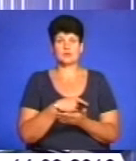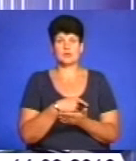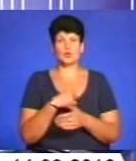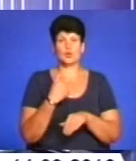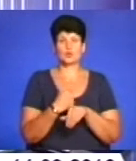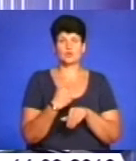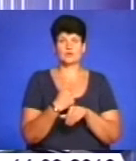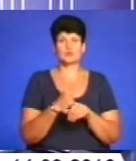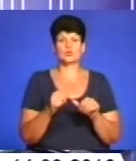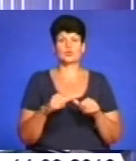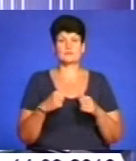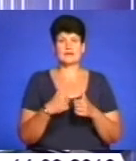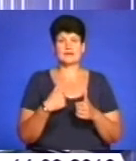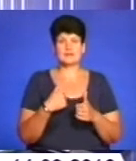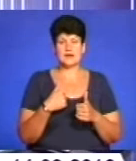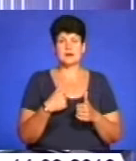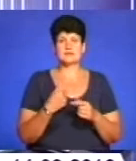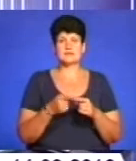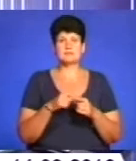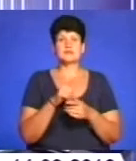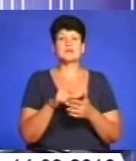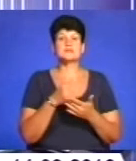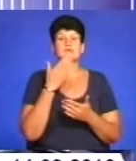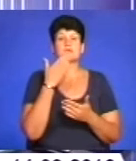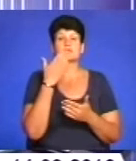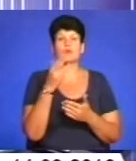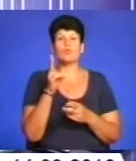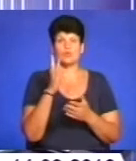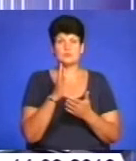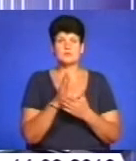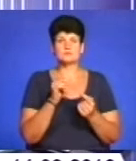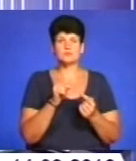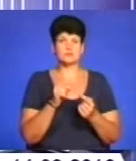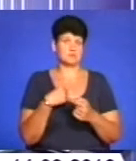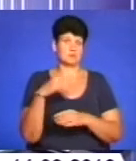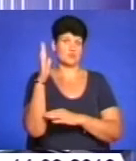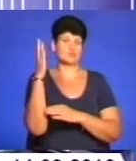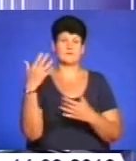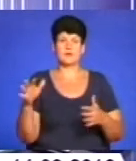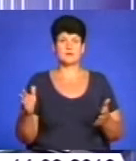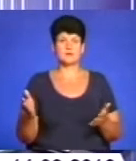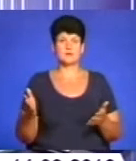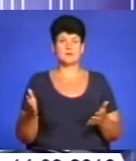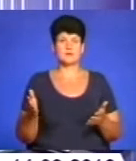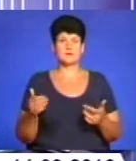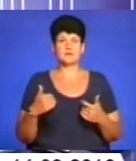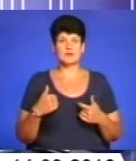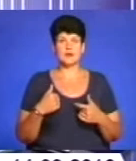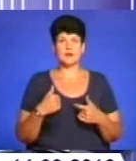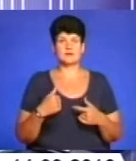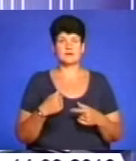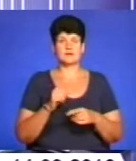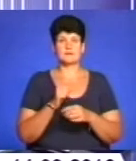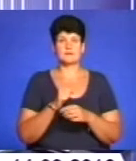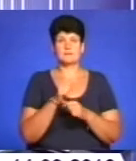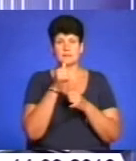керівницький був. Я питали питання, ми запитали, в когось їздили, ми проголосували. Ми не повинні детально вивчати кожне